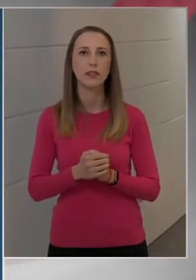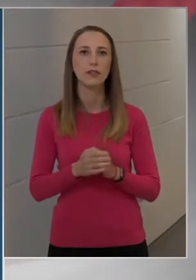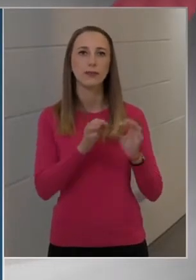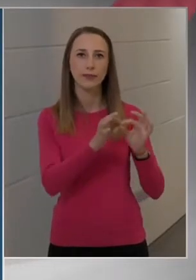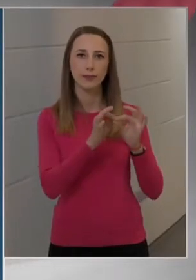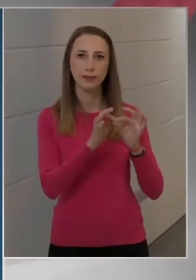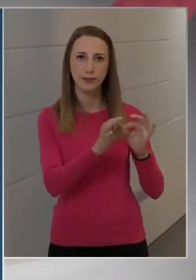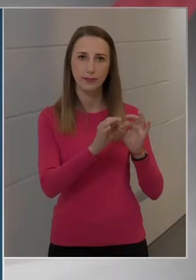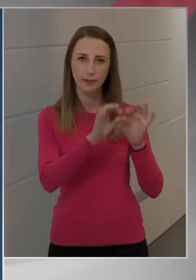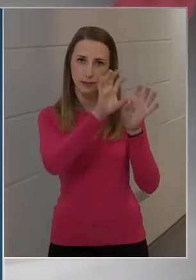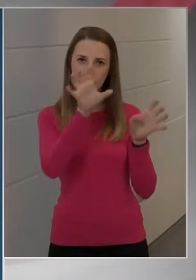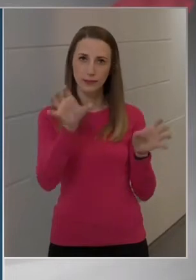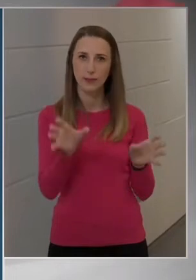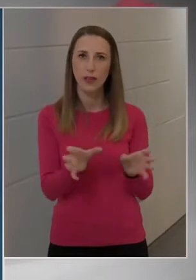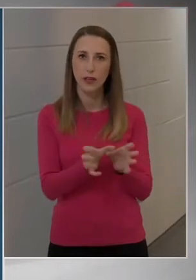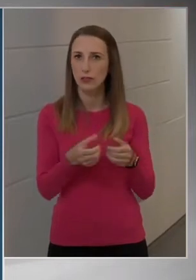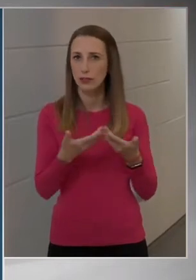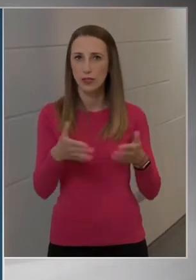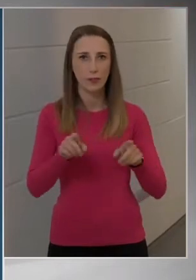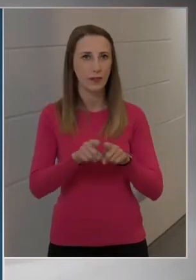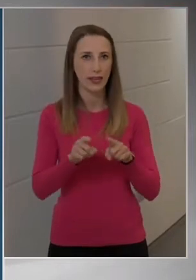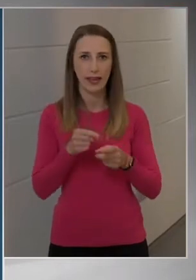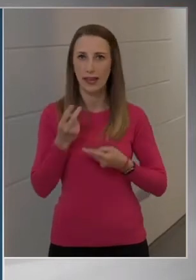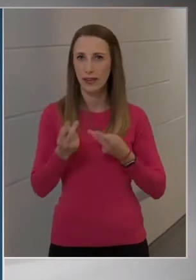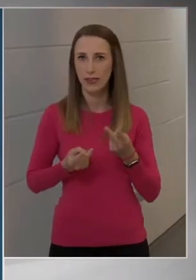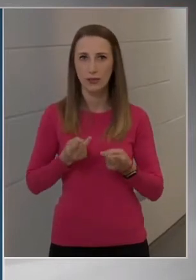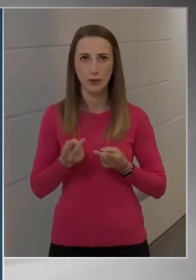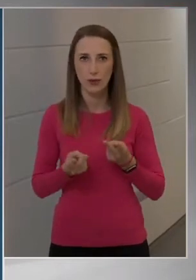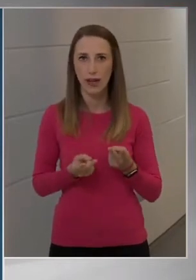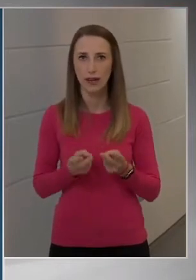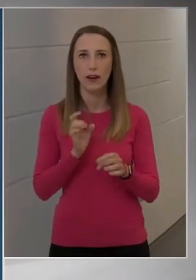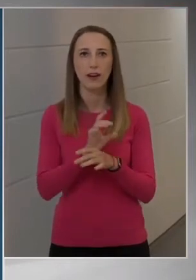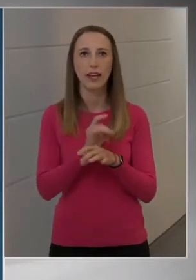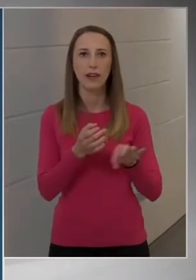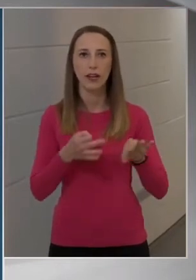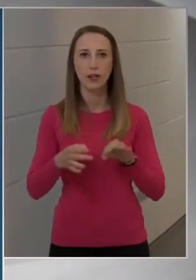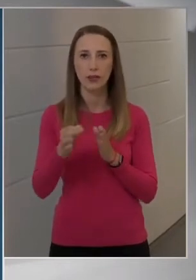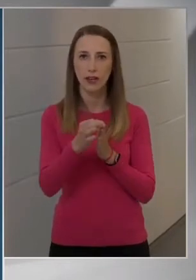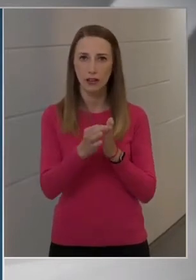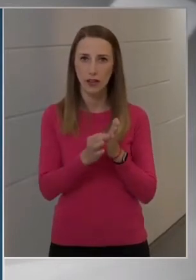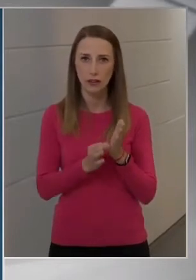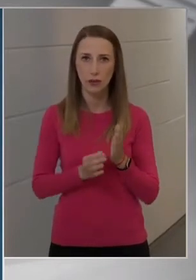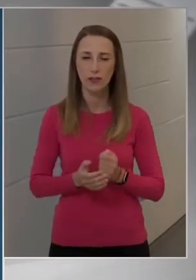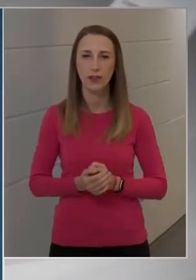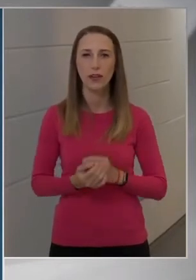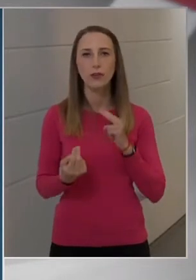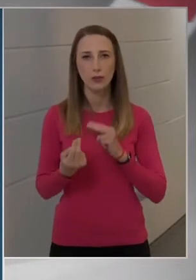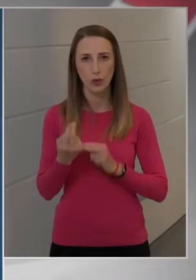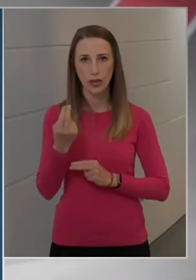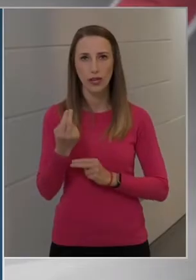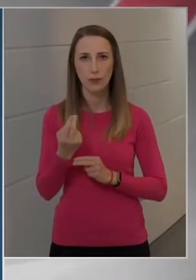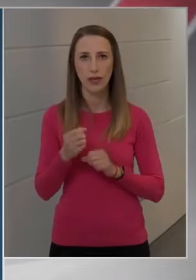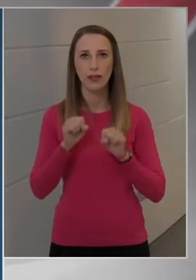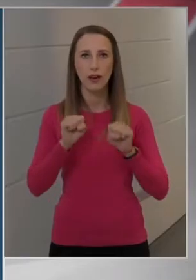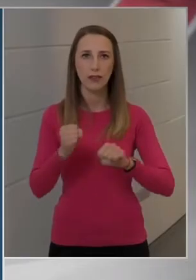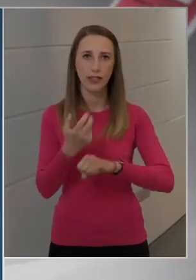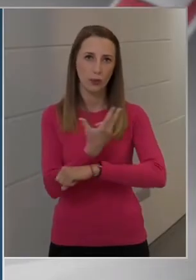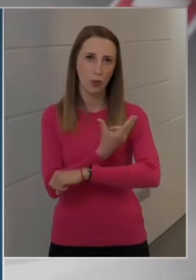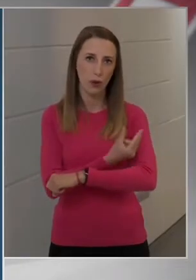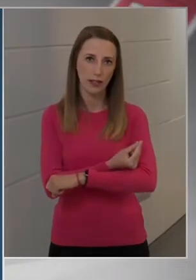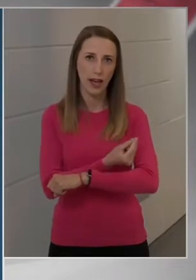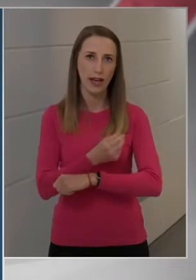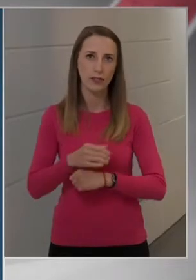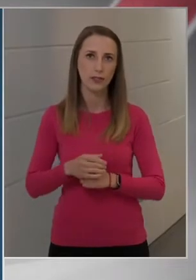környezetünkben sem ilyen kedvezőek a járványügyi adatok, főképpen a védőoltás